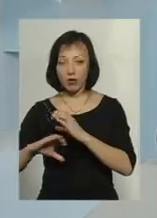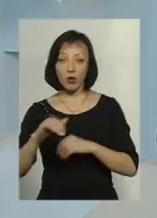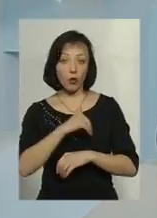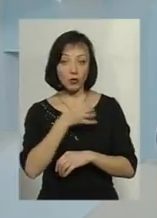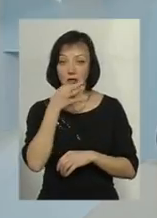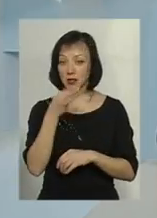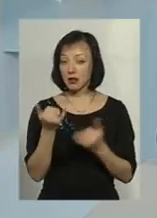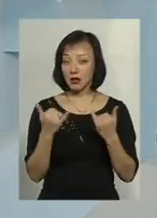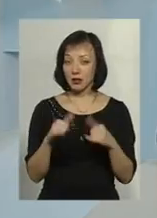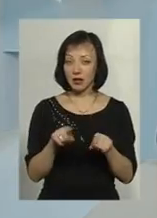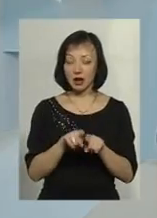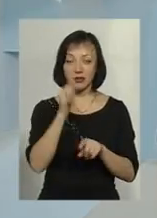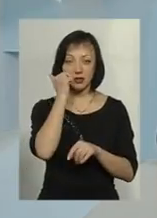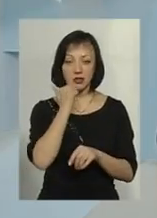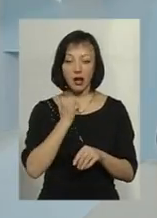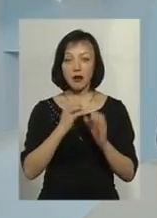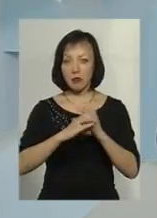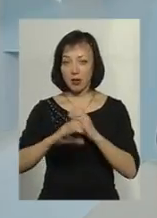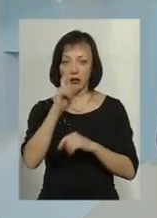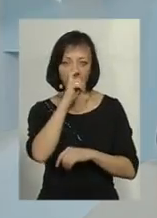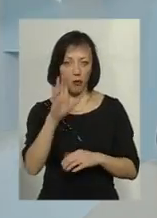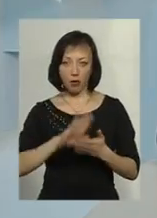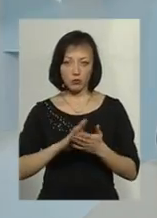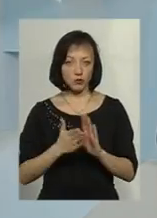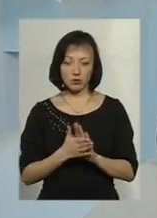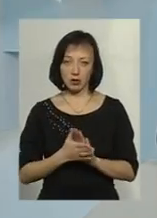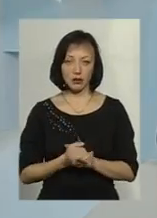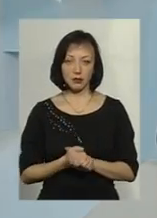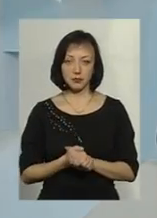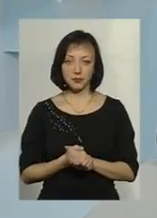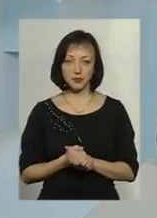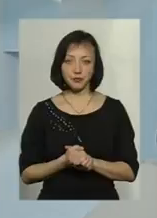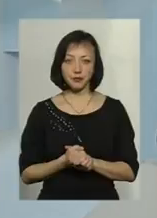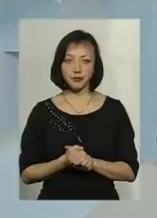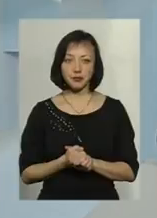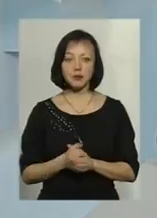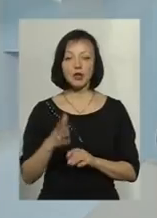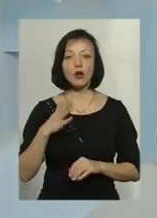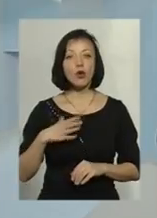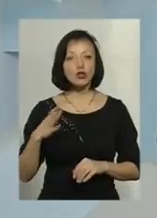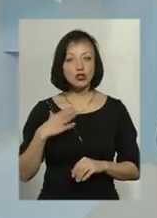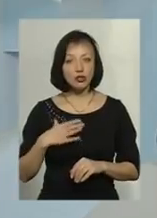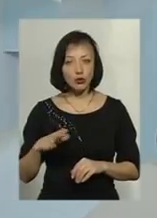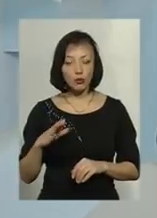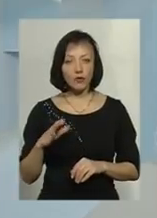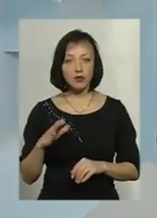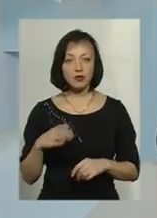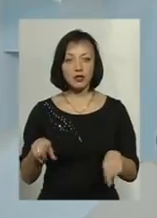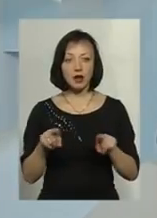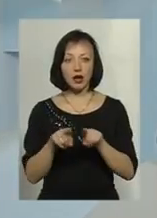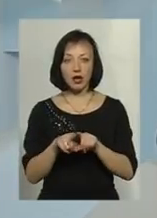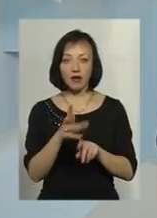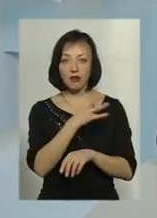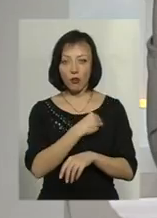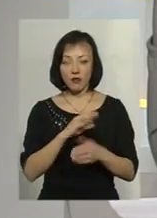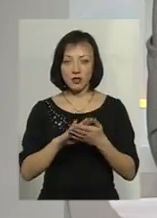на диво, такі старі мережі в досить непоганому стані. Тобто очікувати таких, як